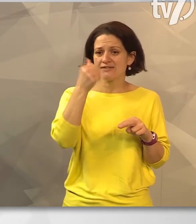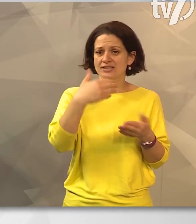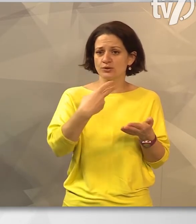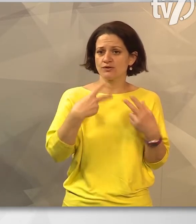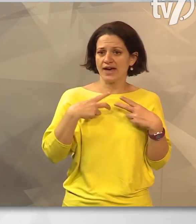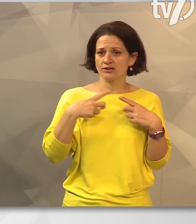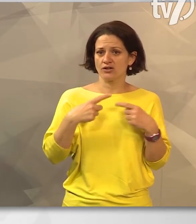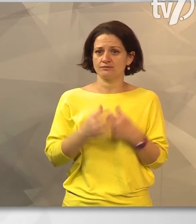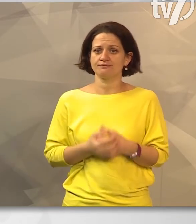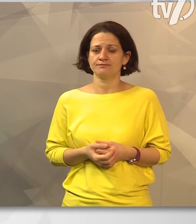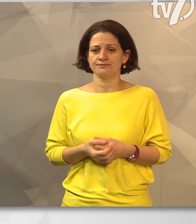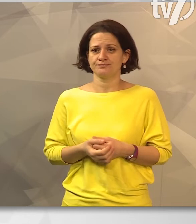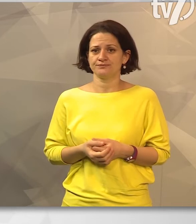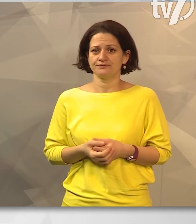várnak.